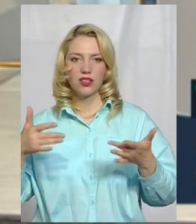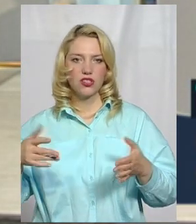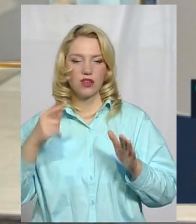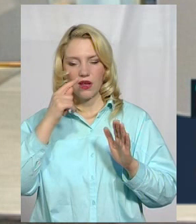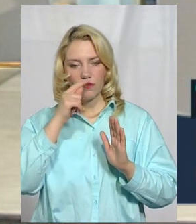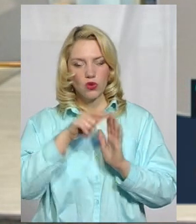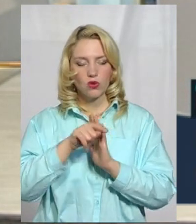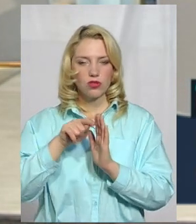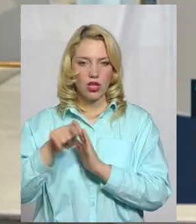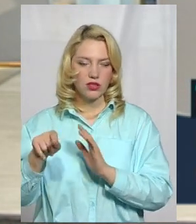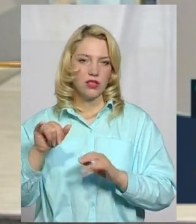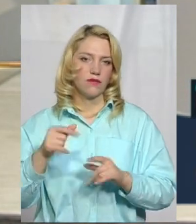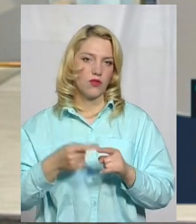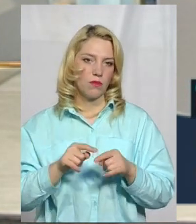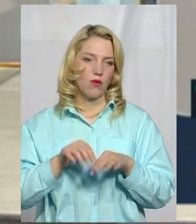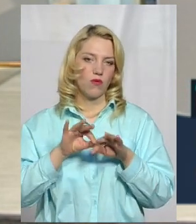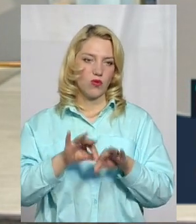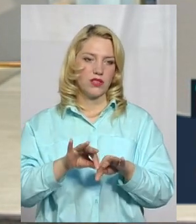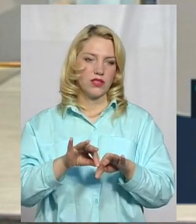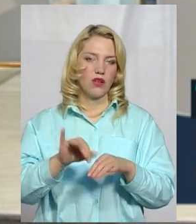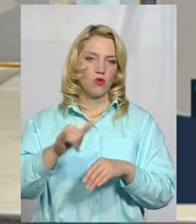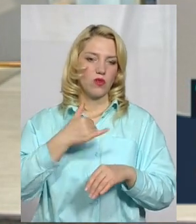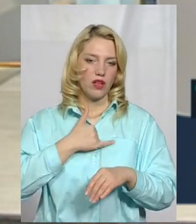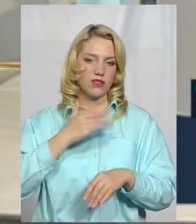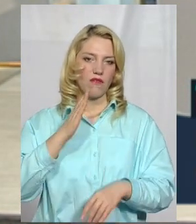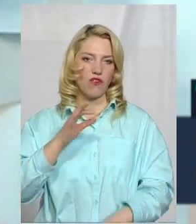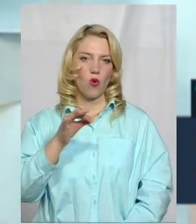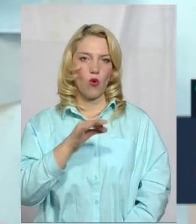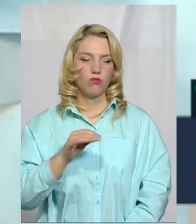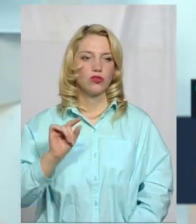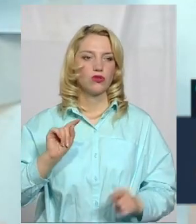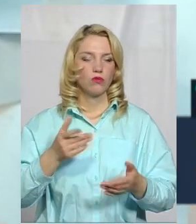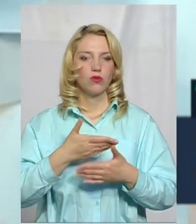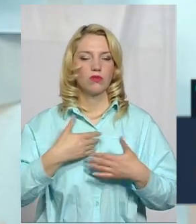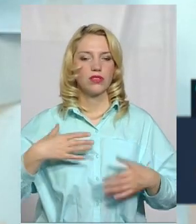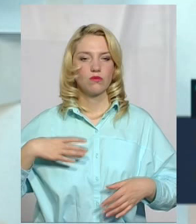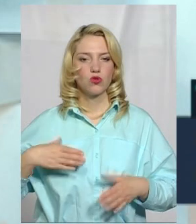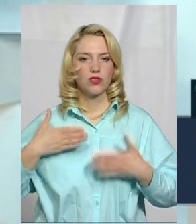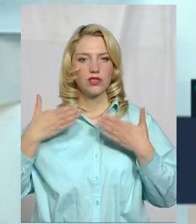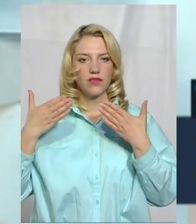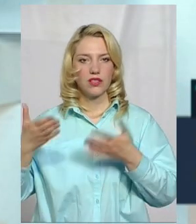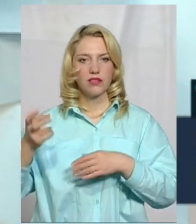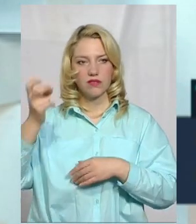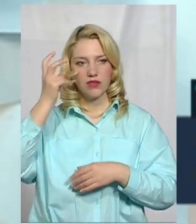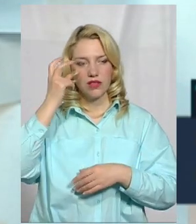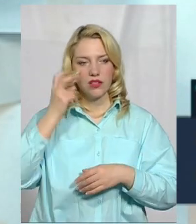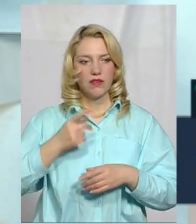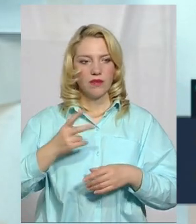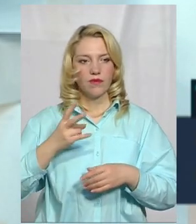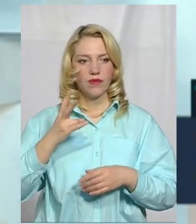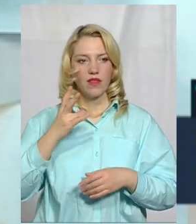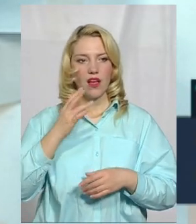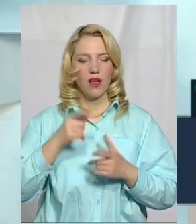втручань проводяться в нас в області. Тому ми змушені звертатися в Київ, в